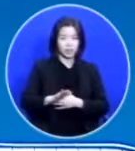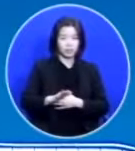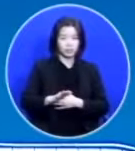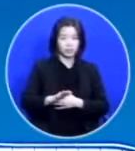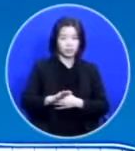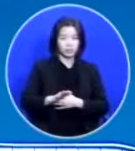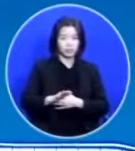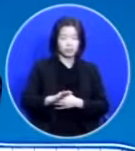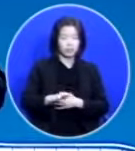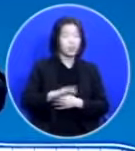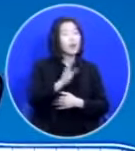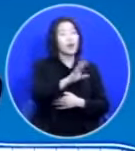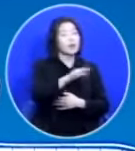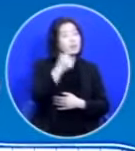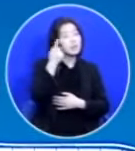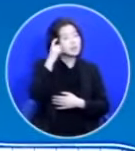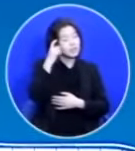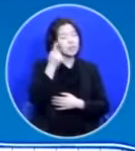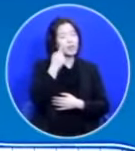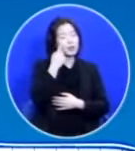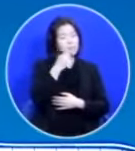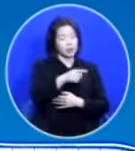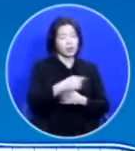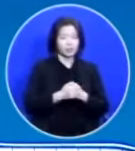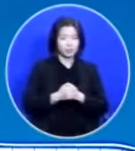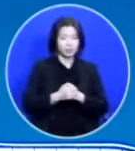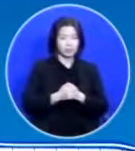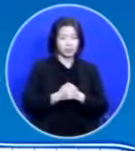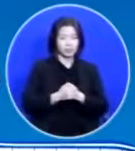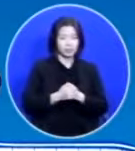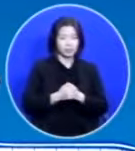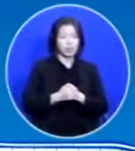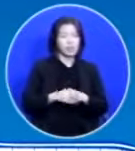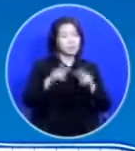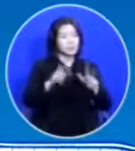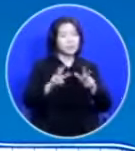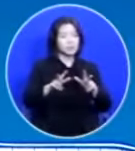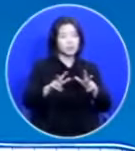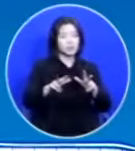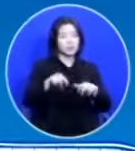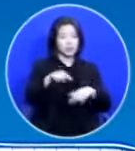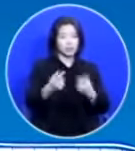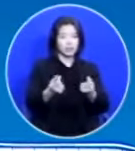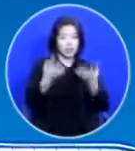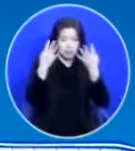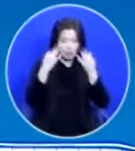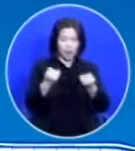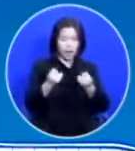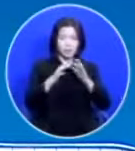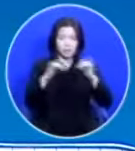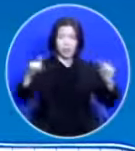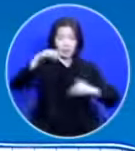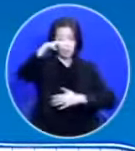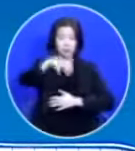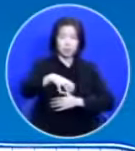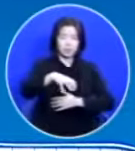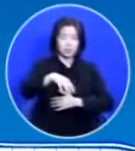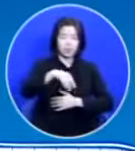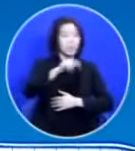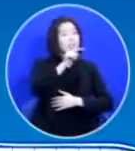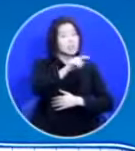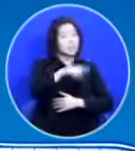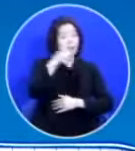자네 한번 생각을 해보게 지금 이렇게 많은 사람들 앞에서 자네가